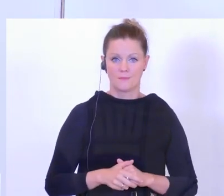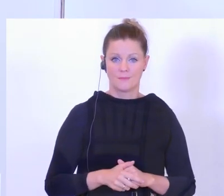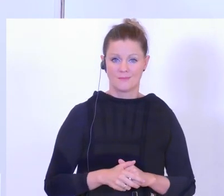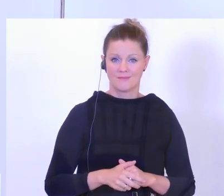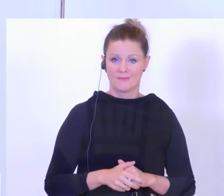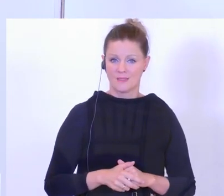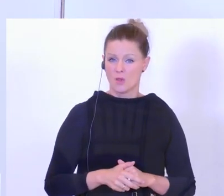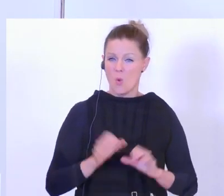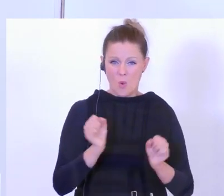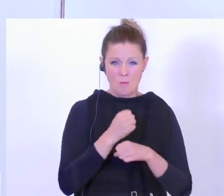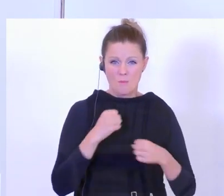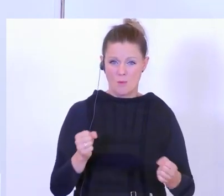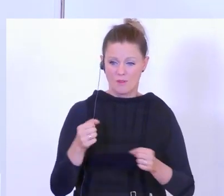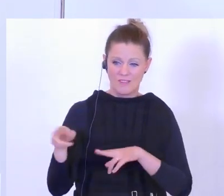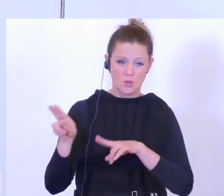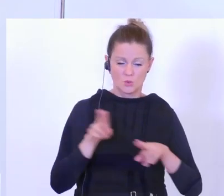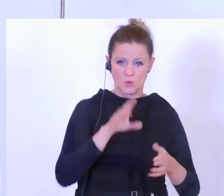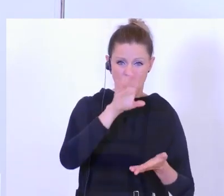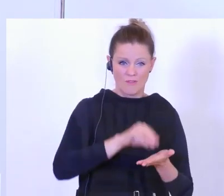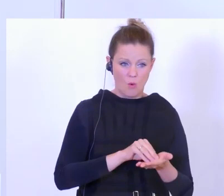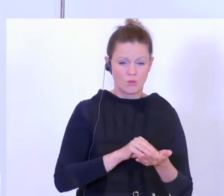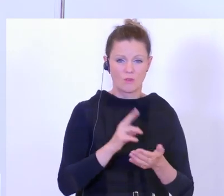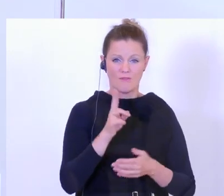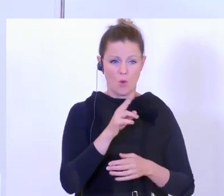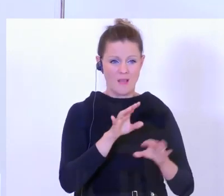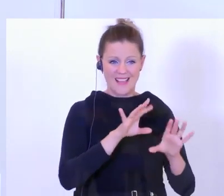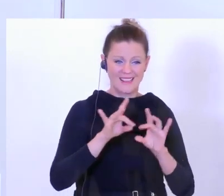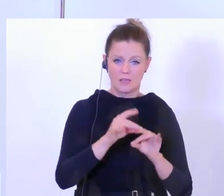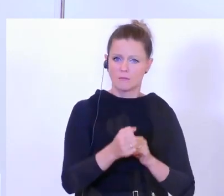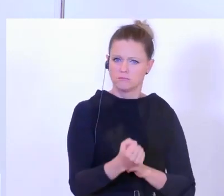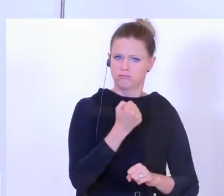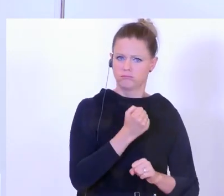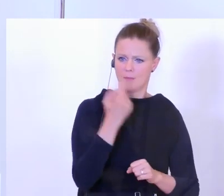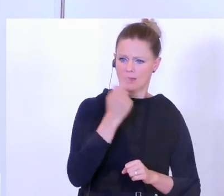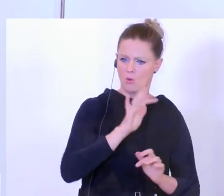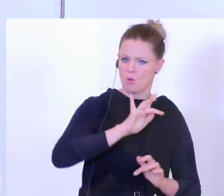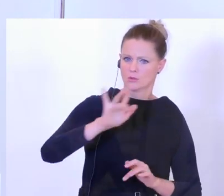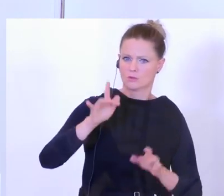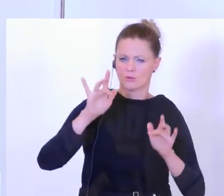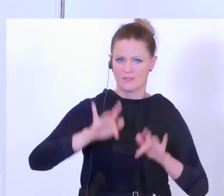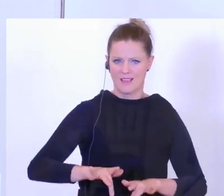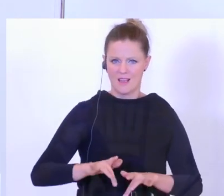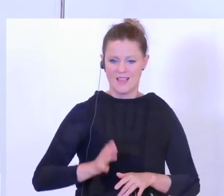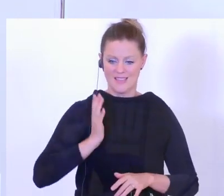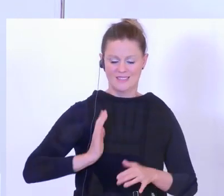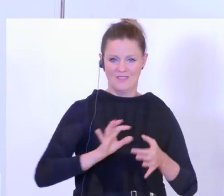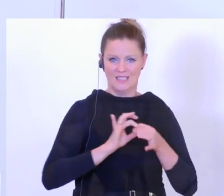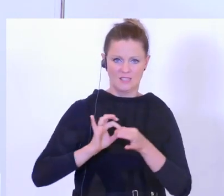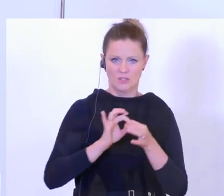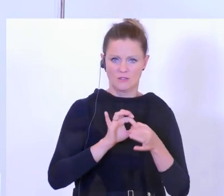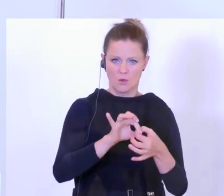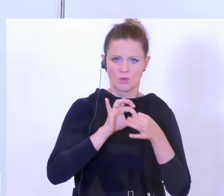möglich sein, in seinen eigenen vier Wänden wieder zurückkehren zu können, weil der Täter so eine Bedrohung ausstrahlt, gibt es in der Kooperation mit der Zivilgesellschaft